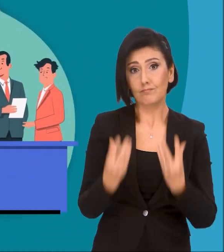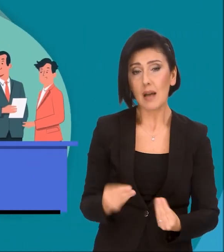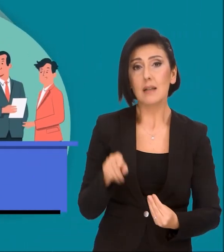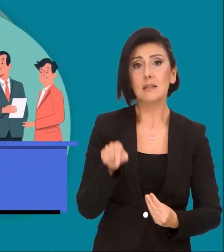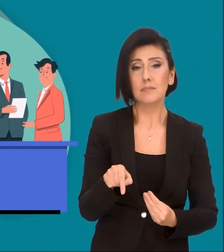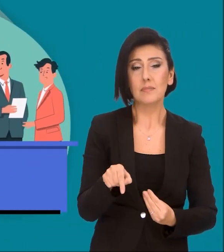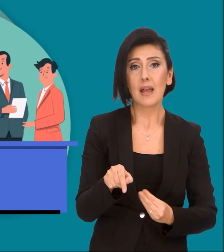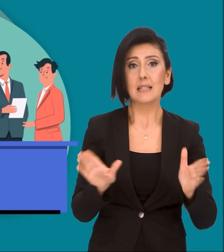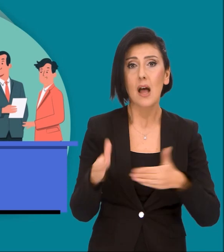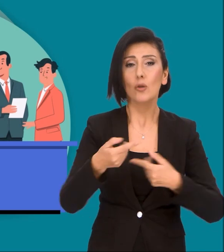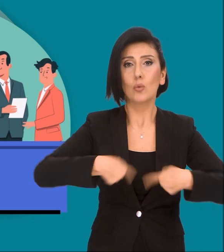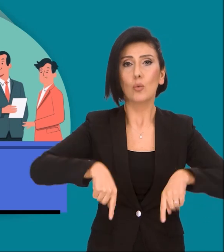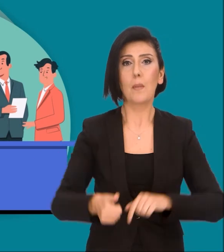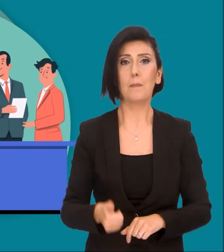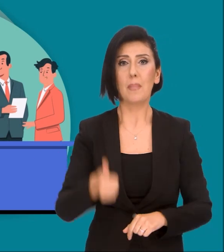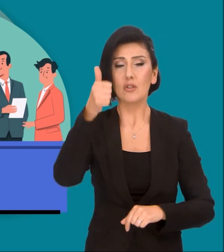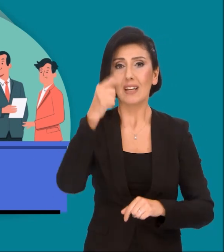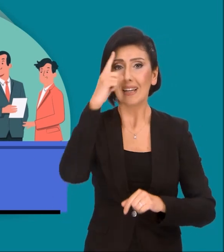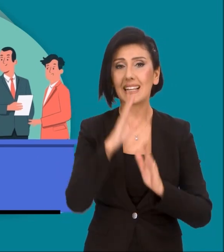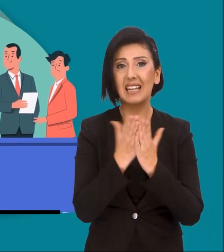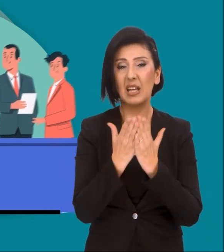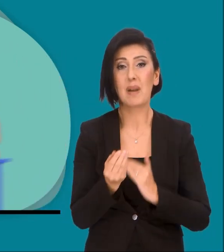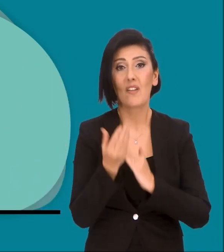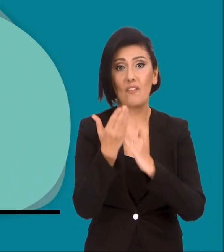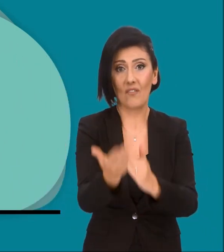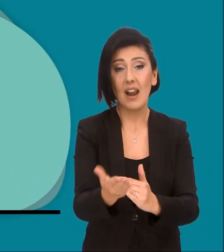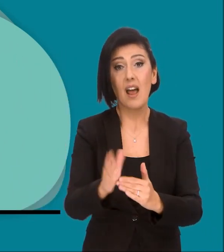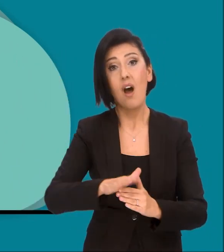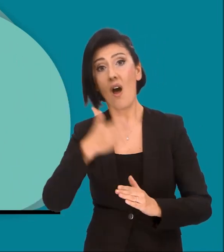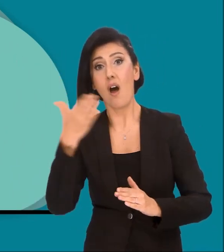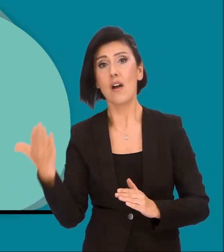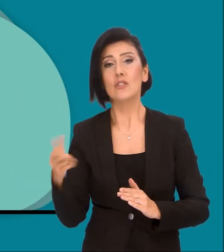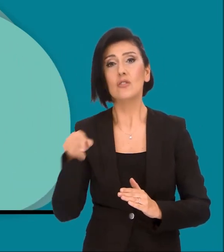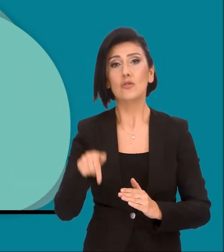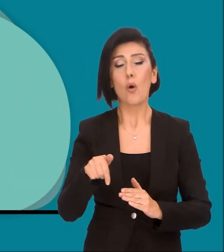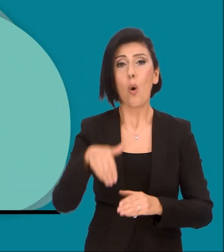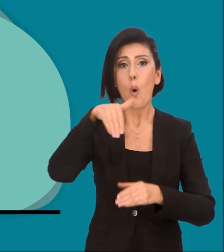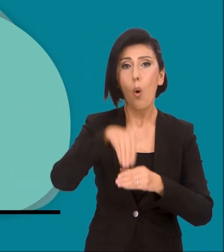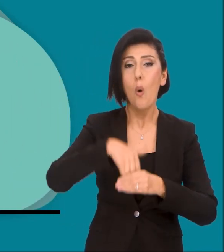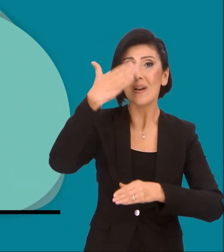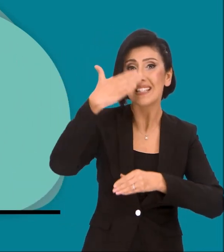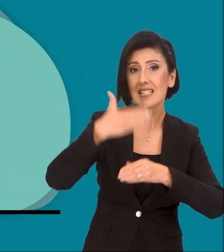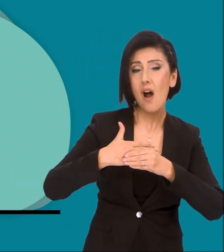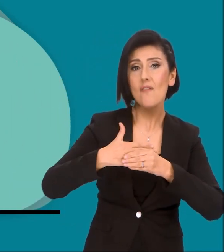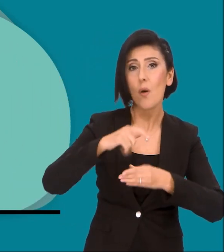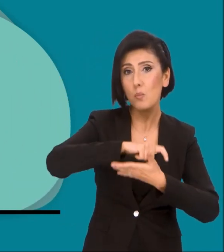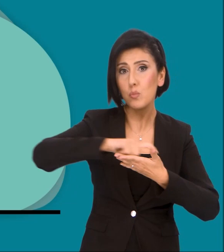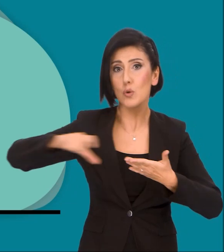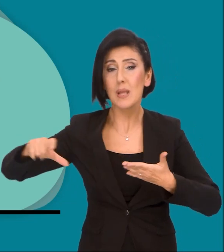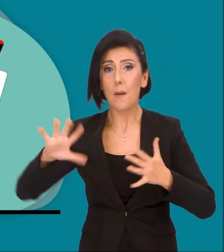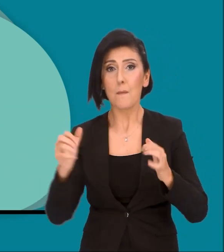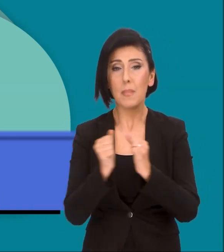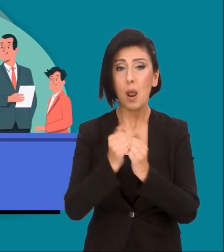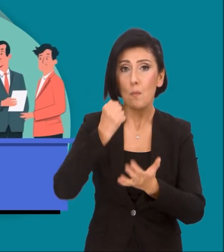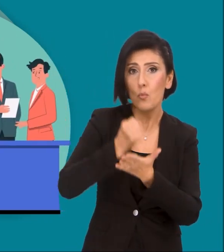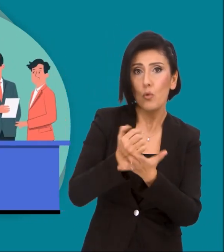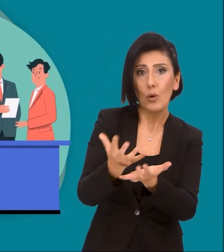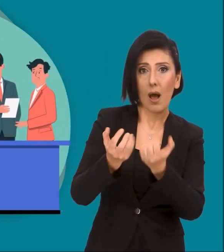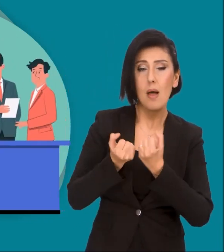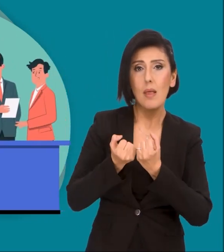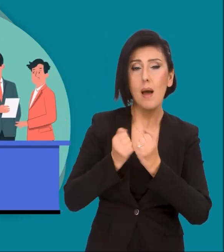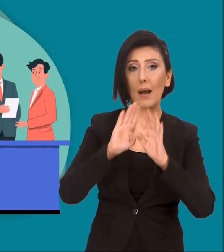Sandık Kurulu Başkanı'na kimliğinizi veriniz, ardından oy zarfı ve oy pusulalarıyla mührü alarak